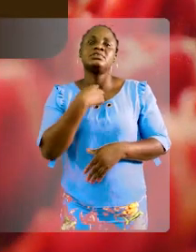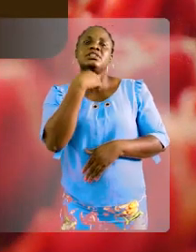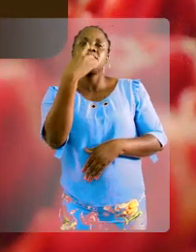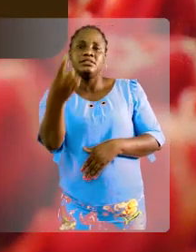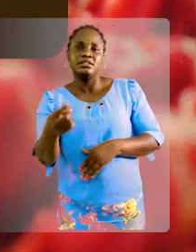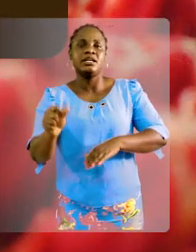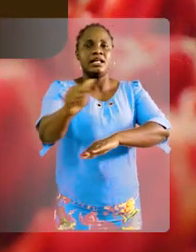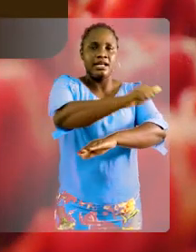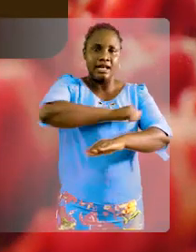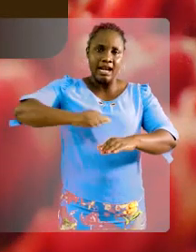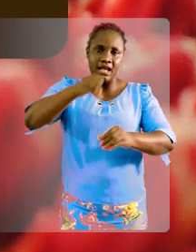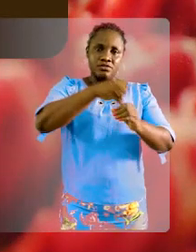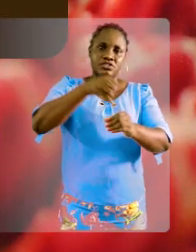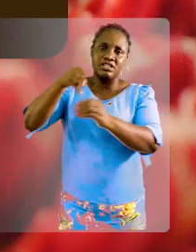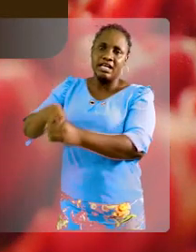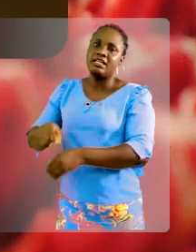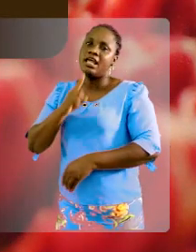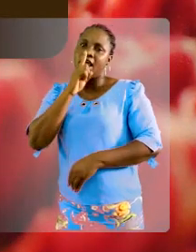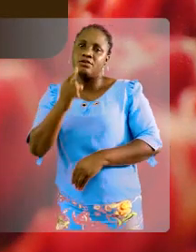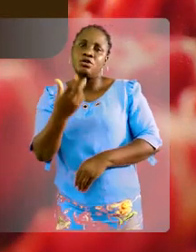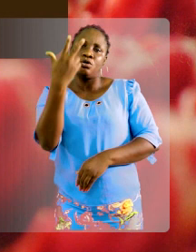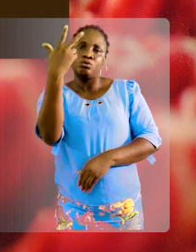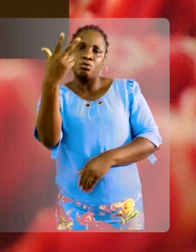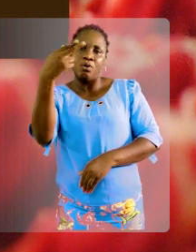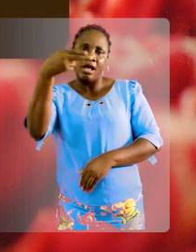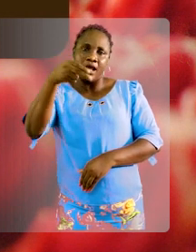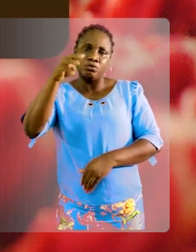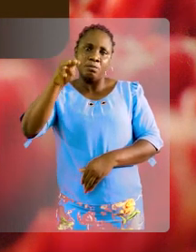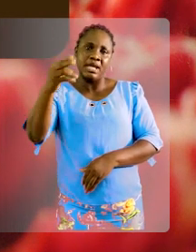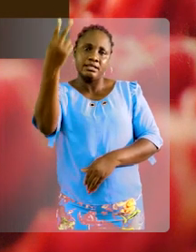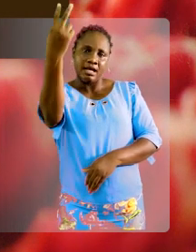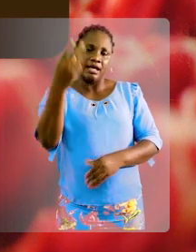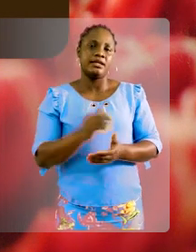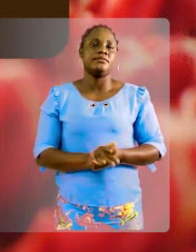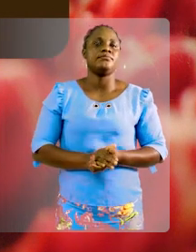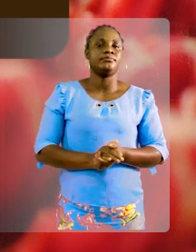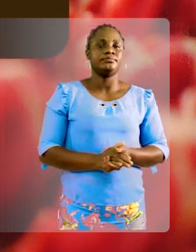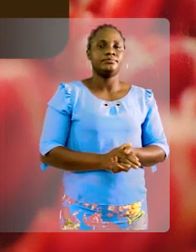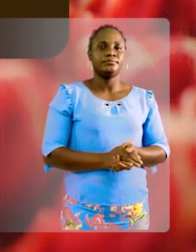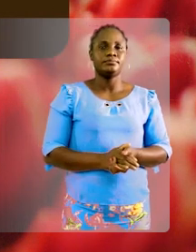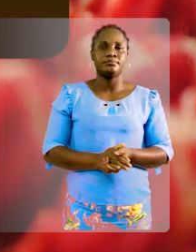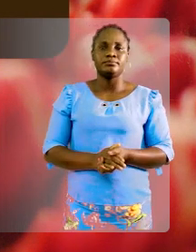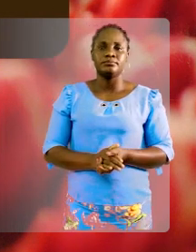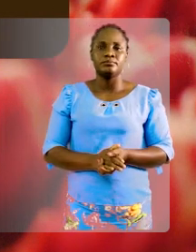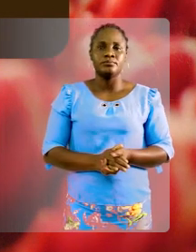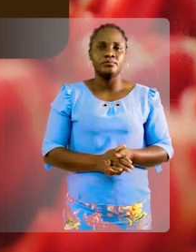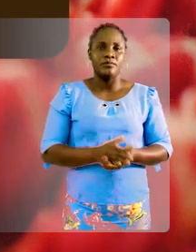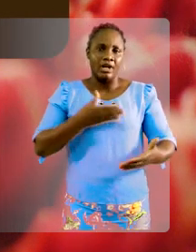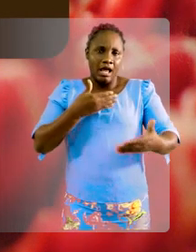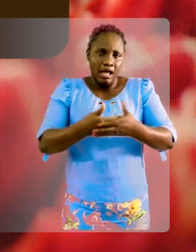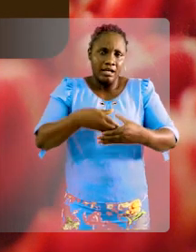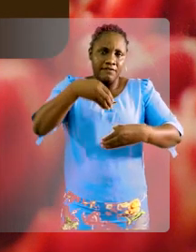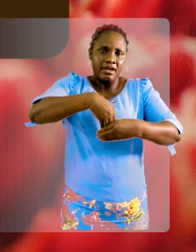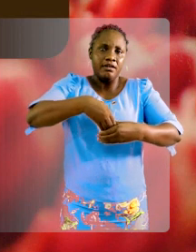affirme que l'air du jardin est de trois hectomètres carrés. De retour en